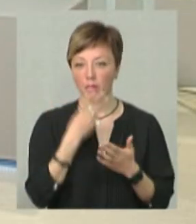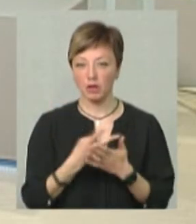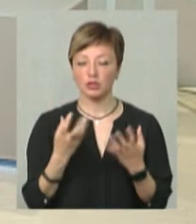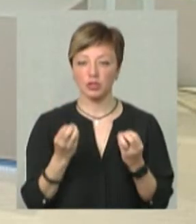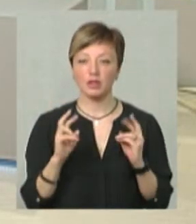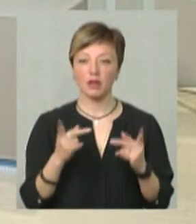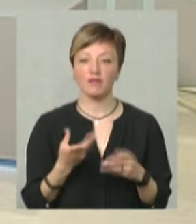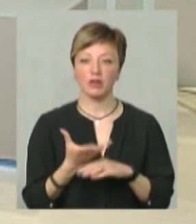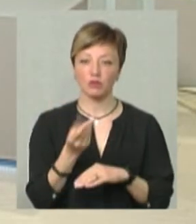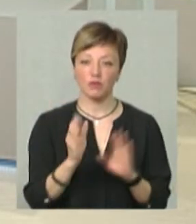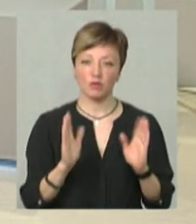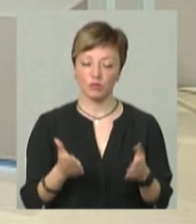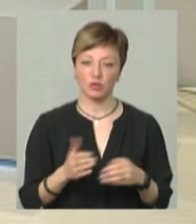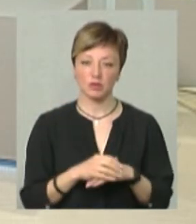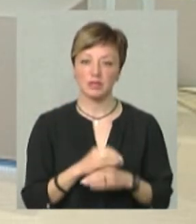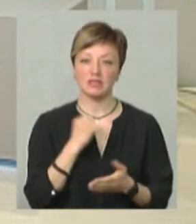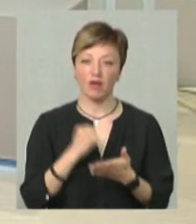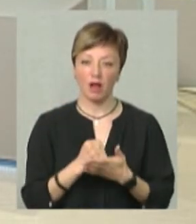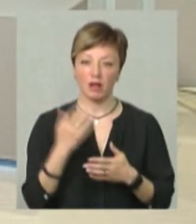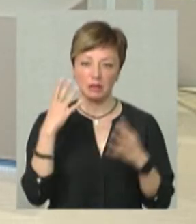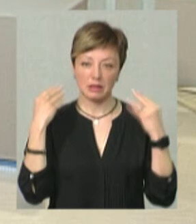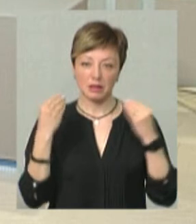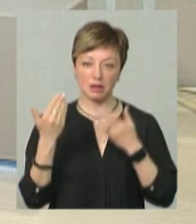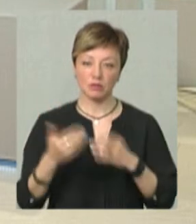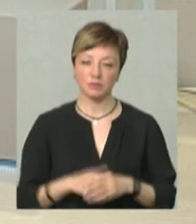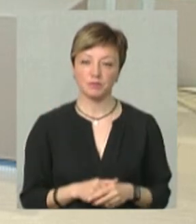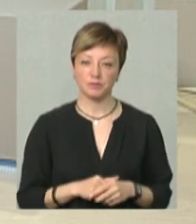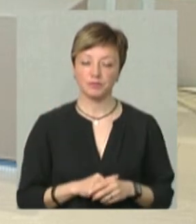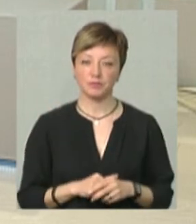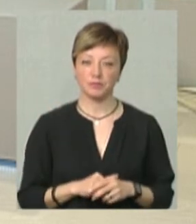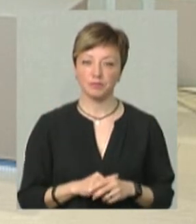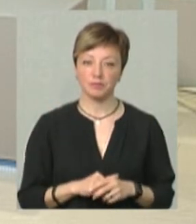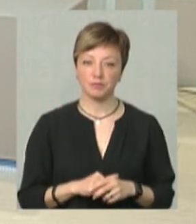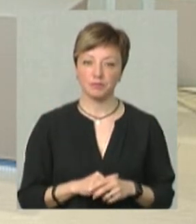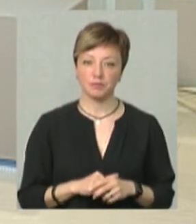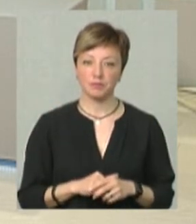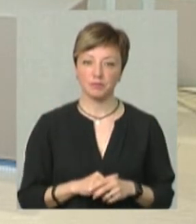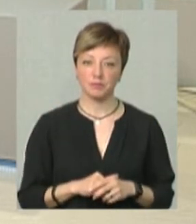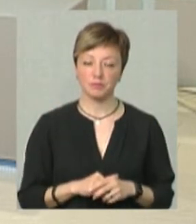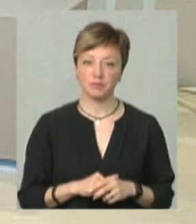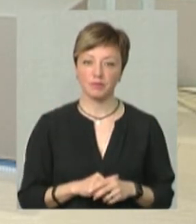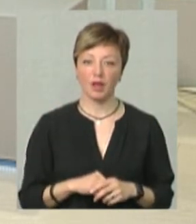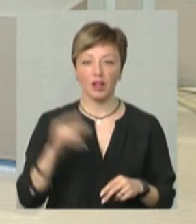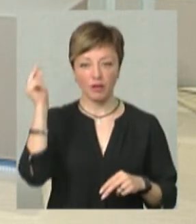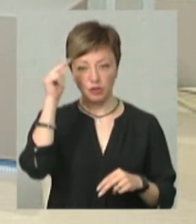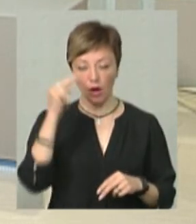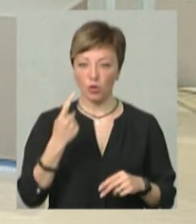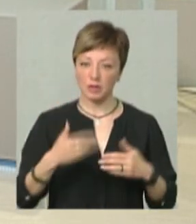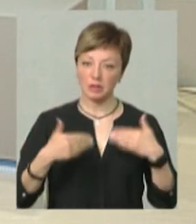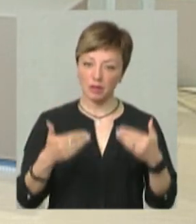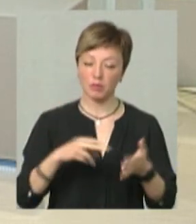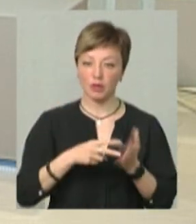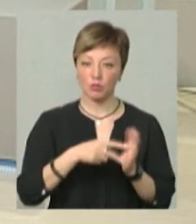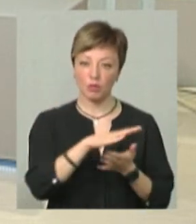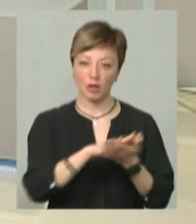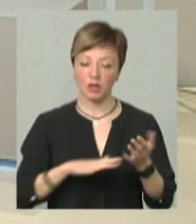Побачимо ще, яке фінансування буде схвалено саме нідерландською стороною по цьому. Вона, навчання проходитиме в один етап, чи